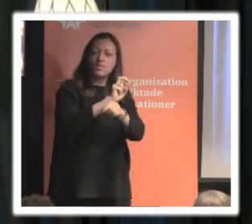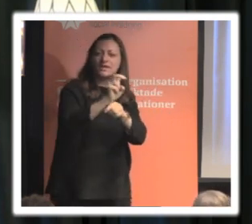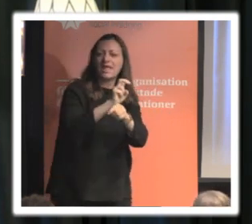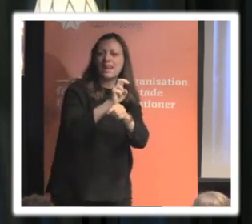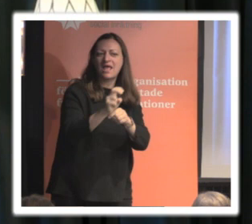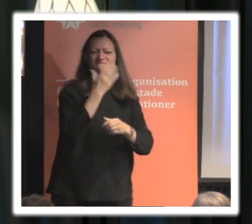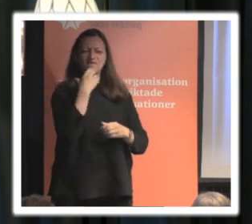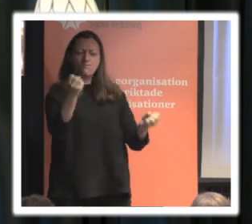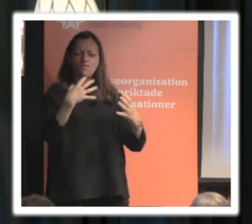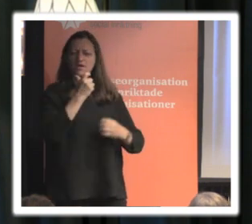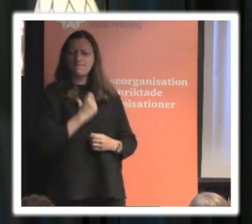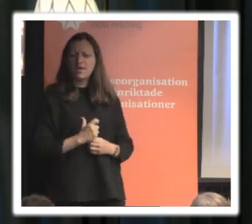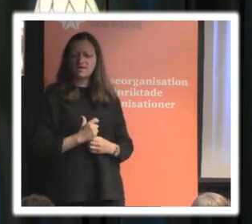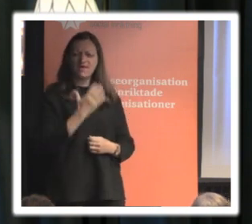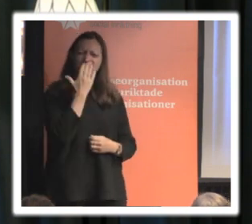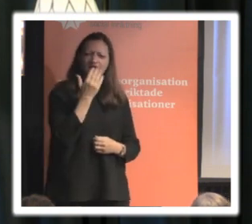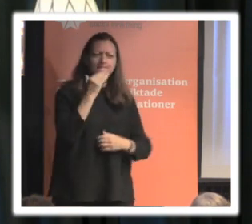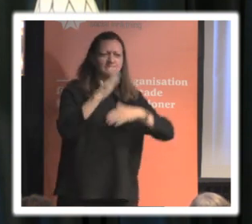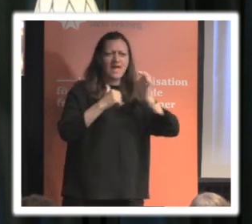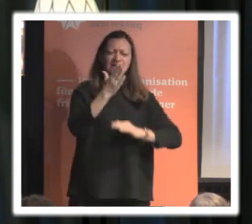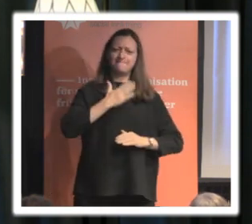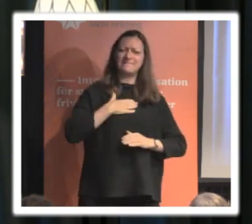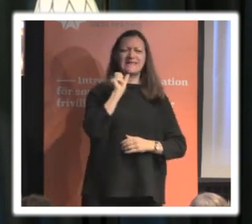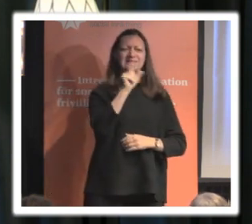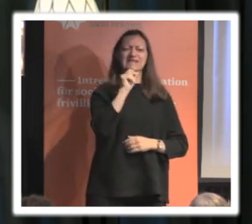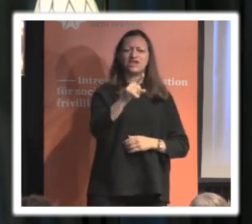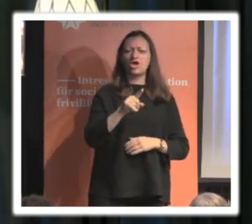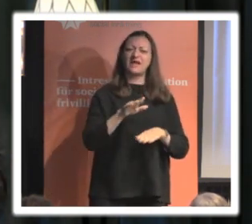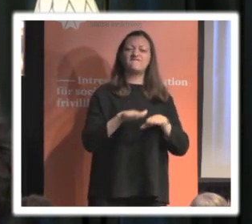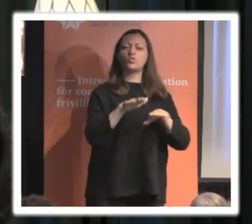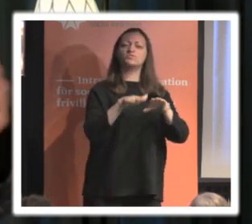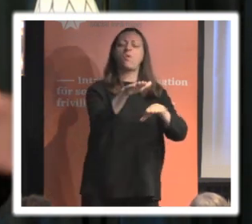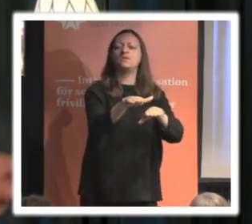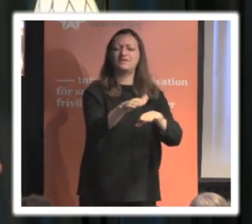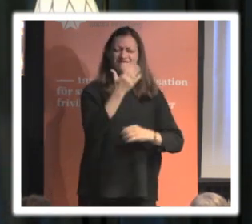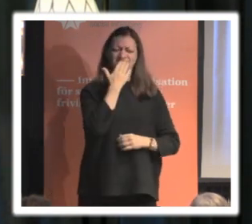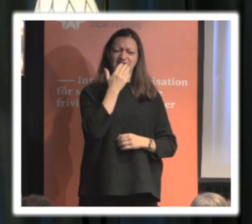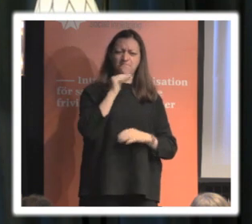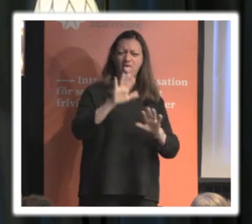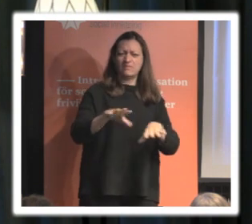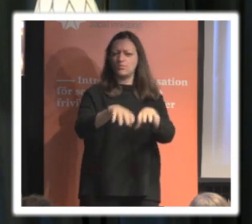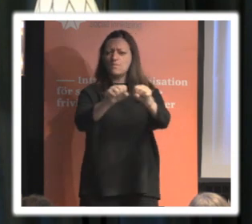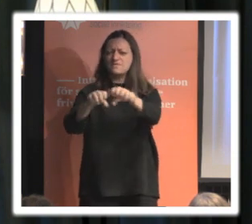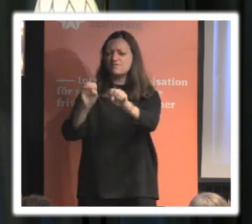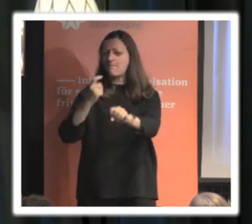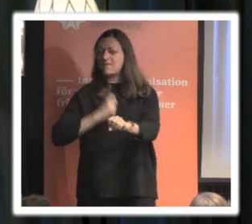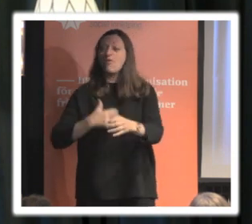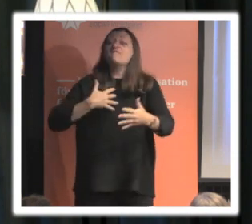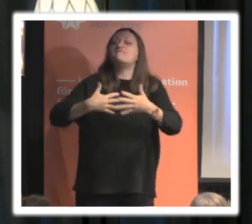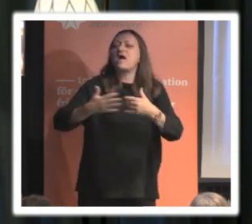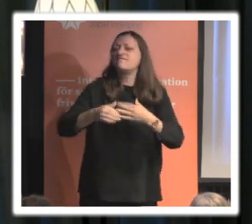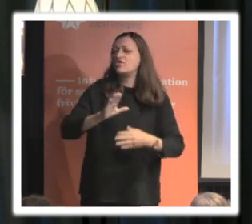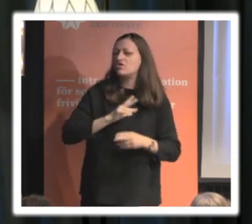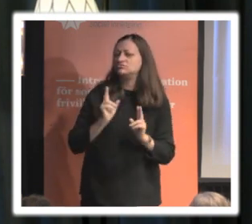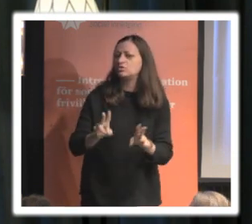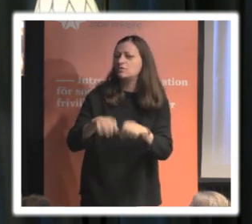vem påverkar mig, vem behandlar mina digitala fotspår, vem är det som har uppgifter om mig, varför har de uppgifter om mig